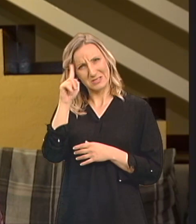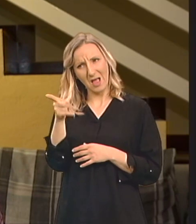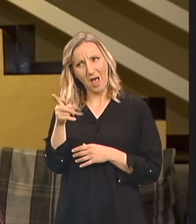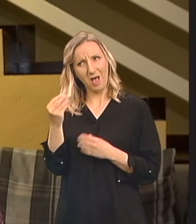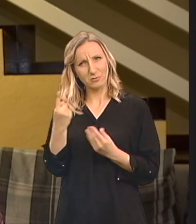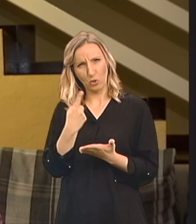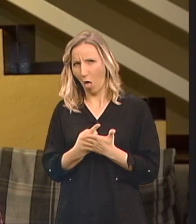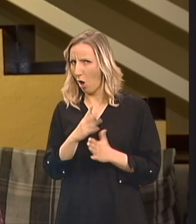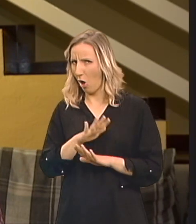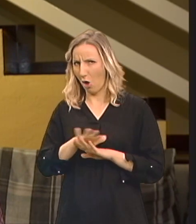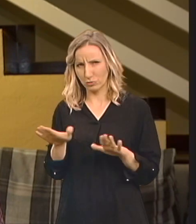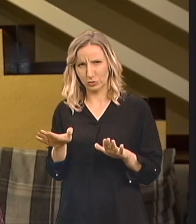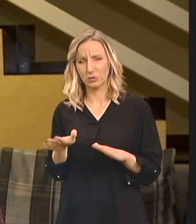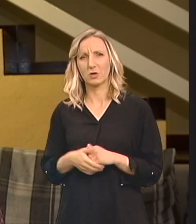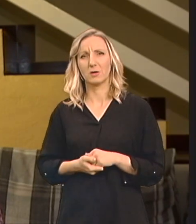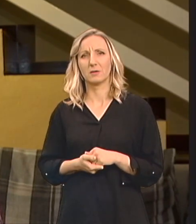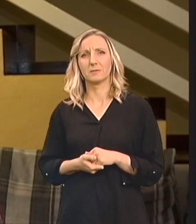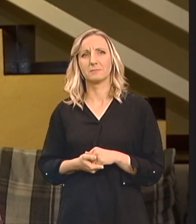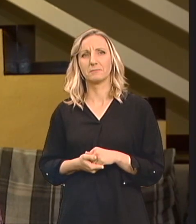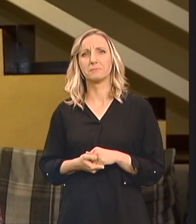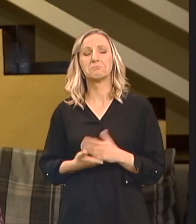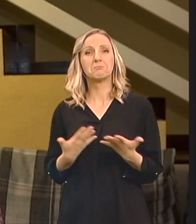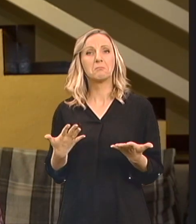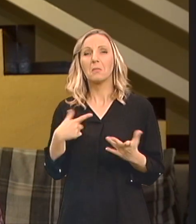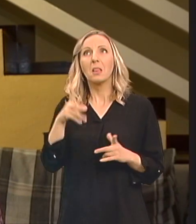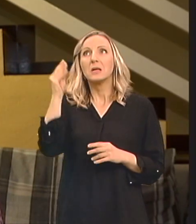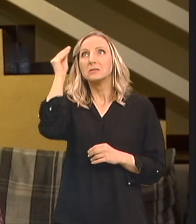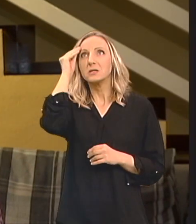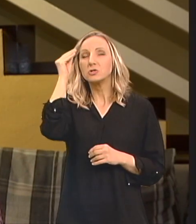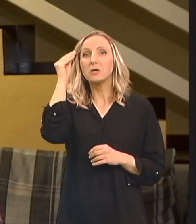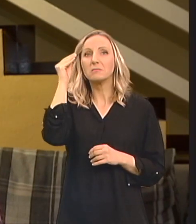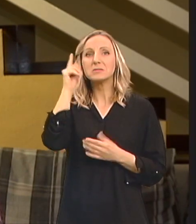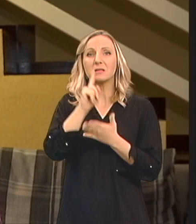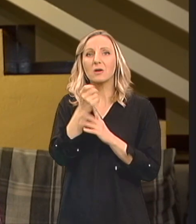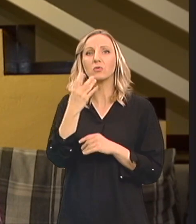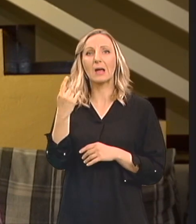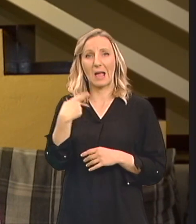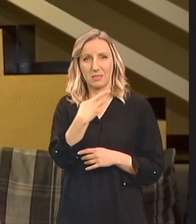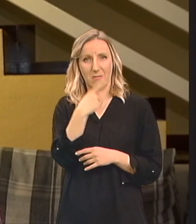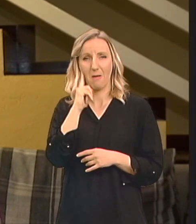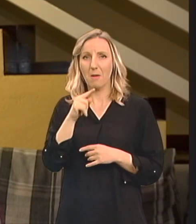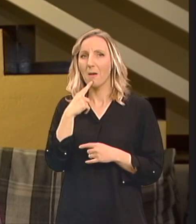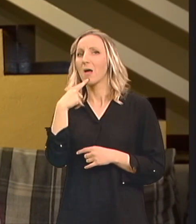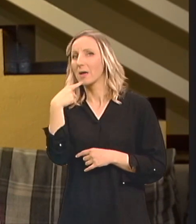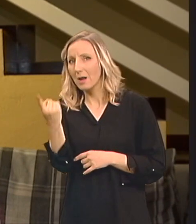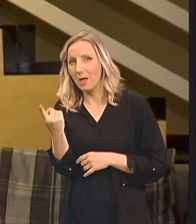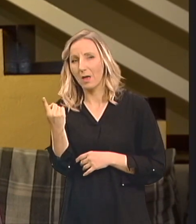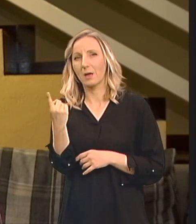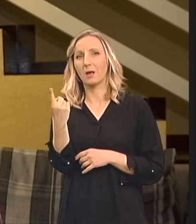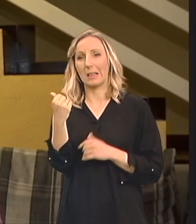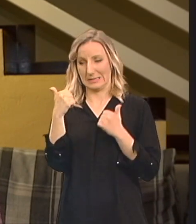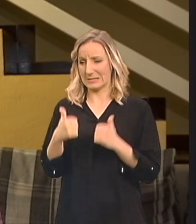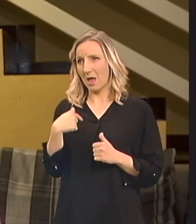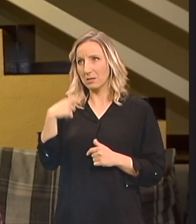nešto jako loše A onda prosto ne sjećam se tog nekog momenta Kada smo joj rekli Sad ovako iz ove